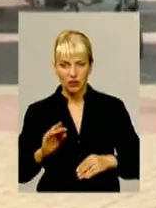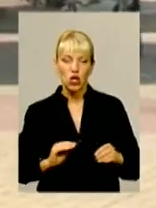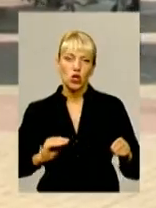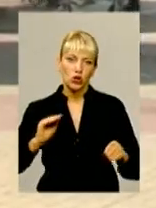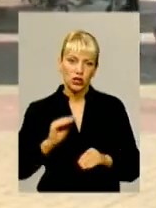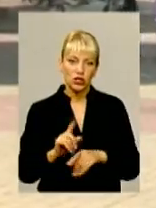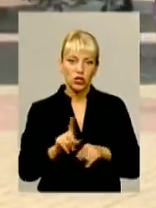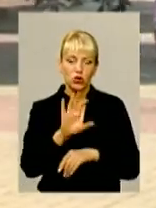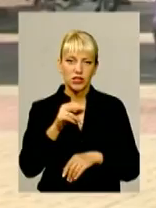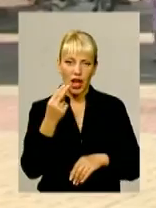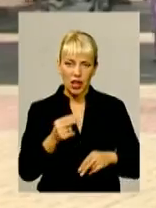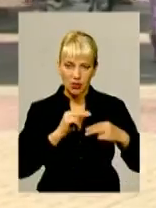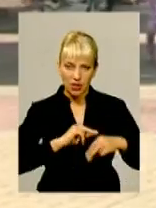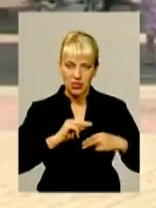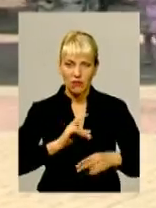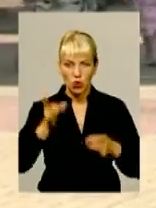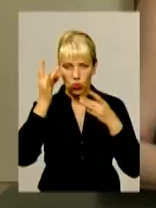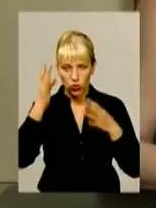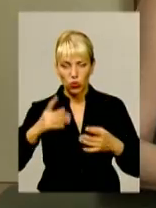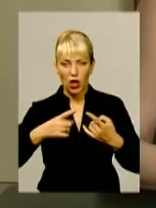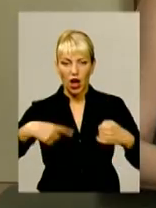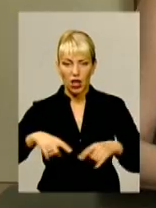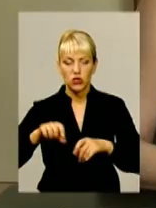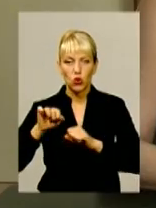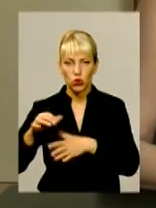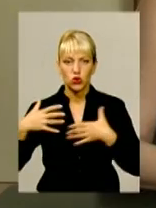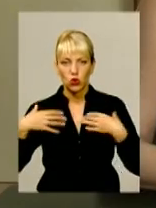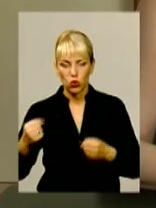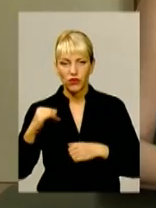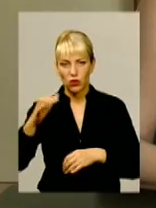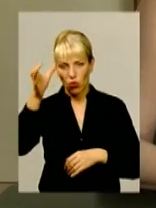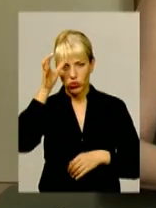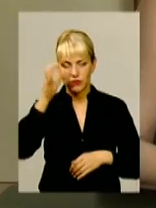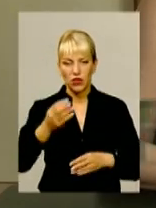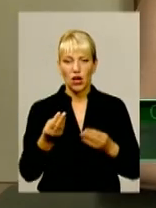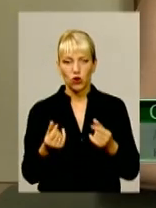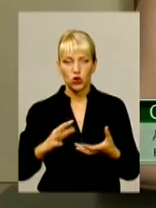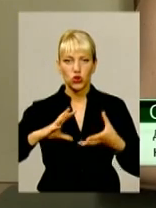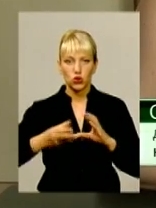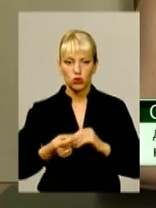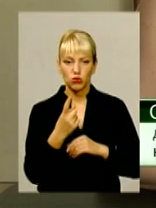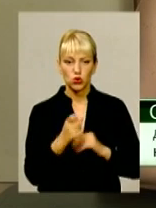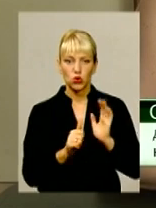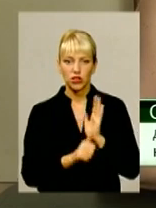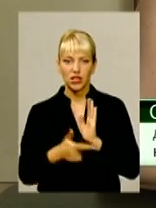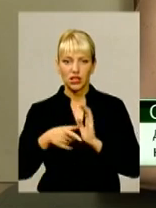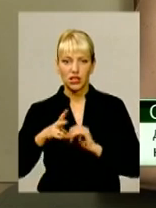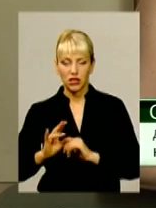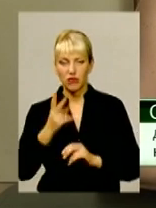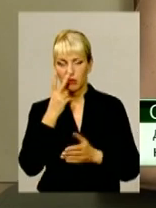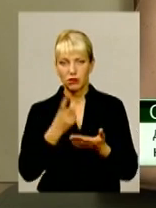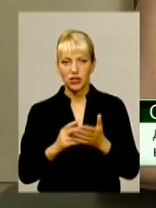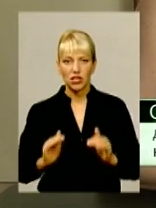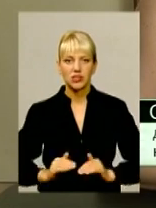культурної сфери, галузі охорони здоров'я та освіти. Кошти в сумі 160 гривень передбачається